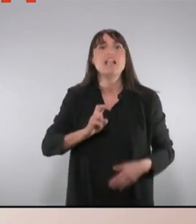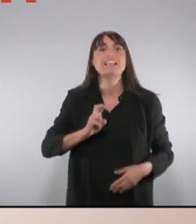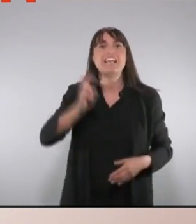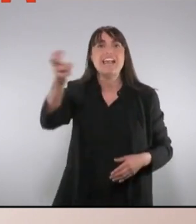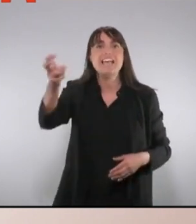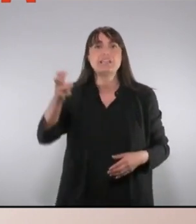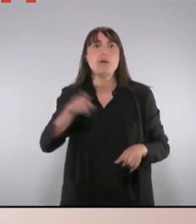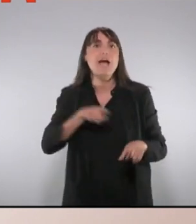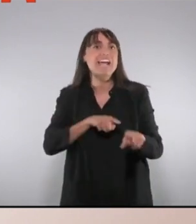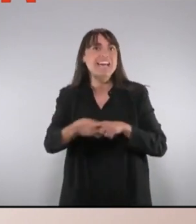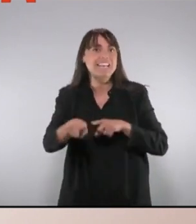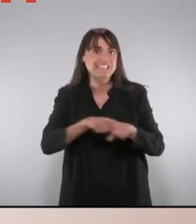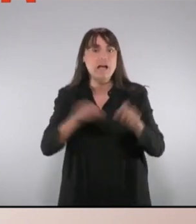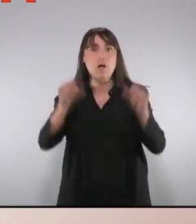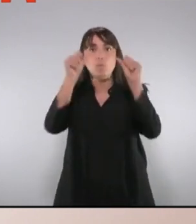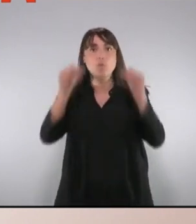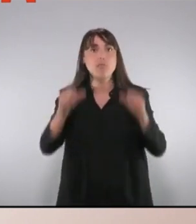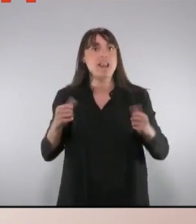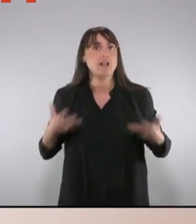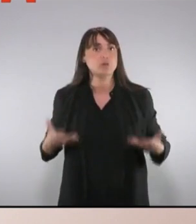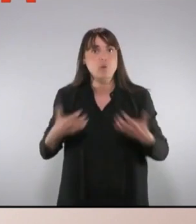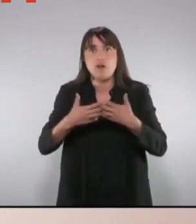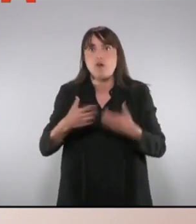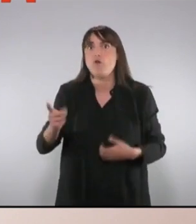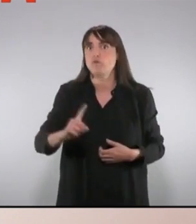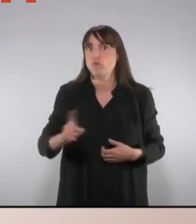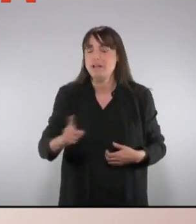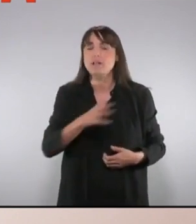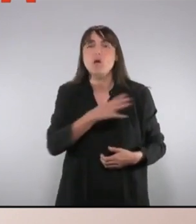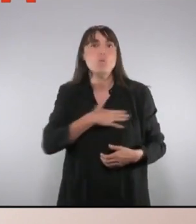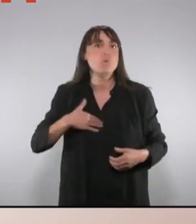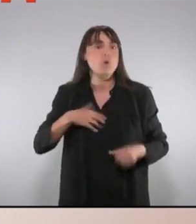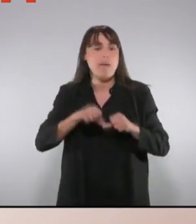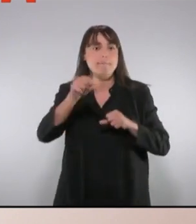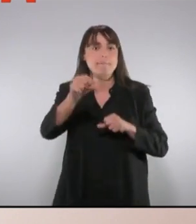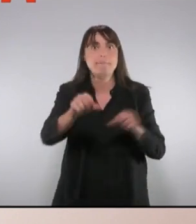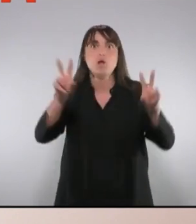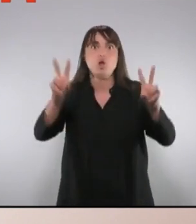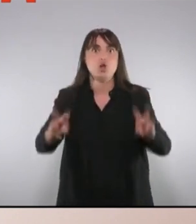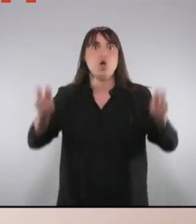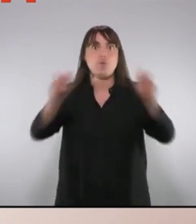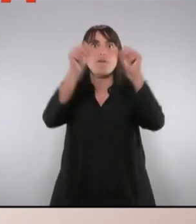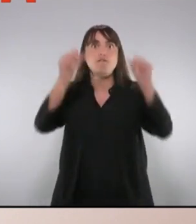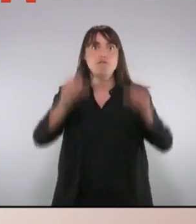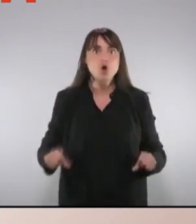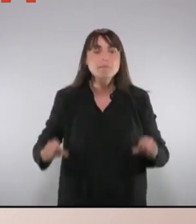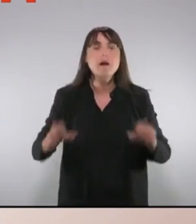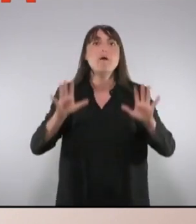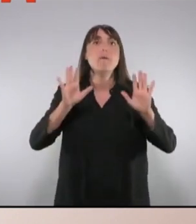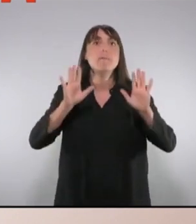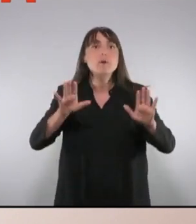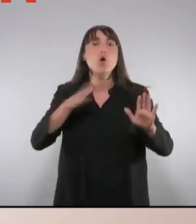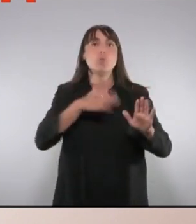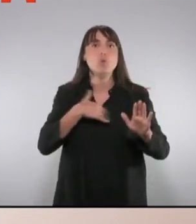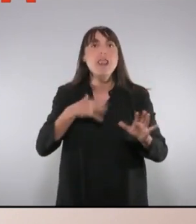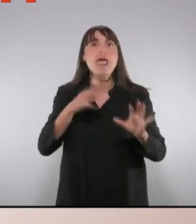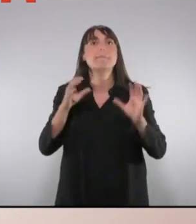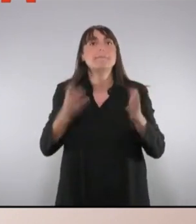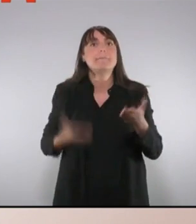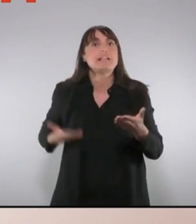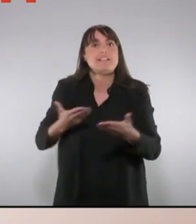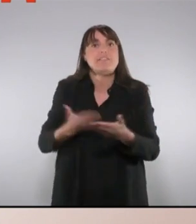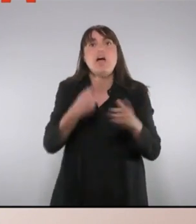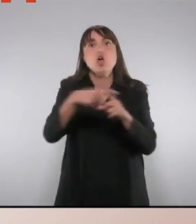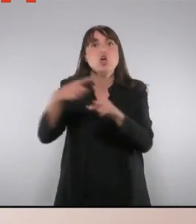i no ens podem permetre una simple adaptació lampadusiana del discurs de la realitat. Allò que tot canviï perquè no